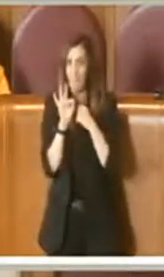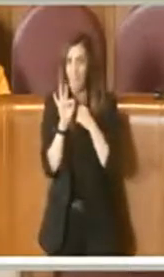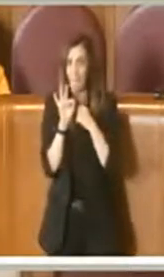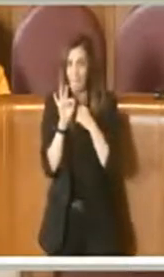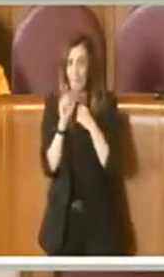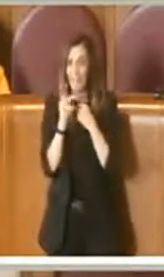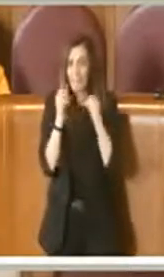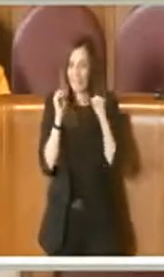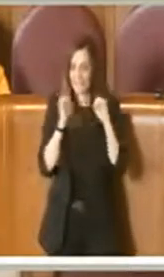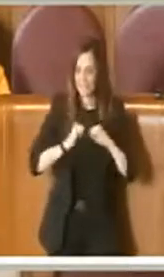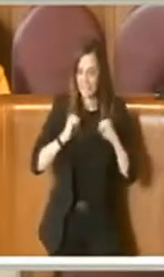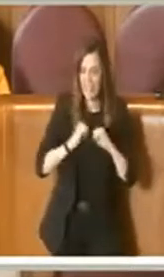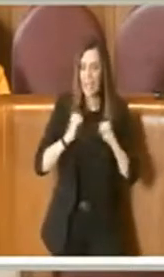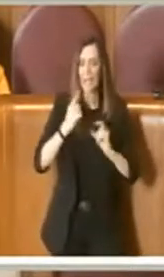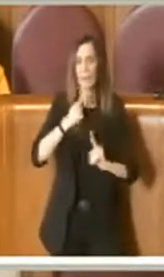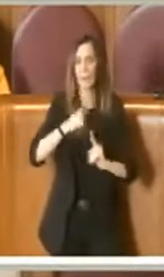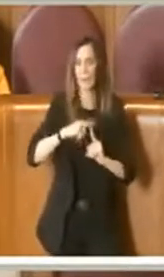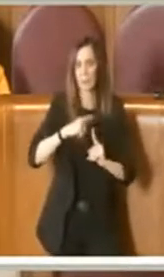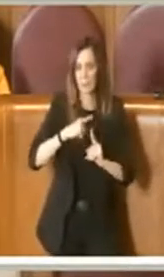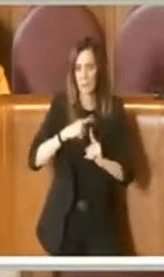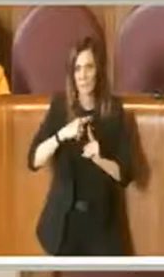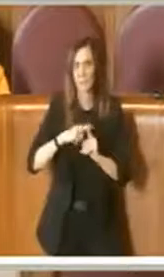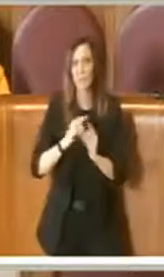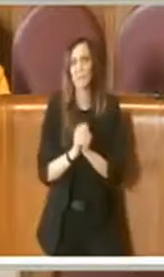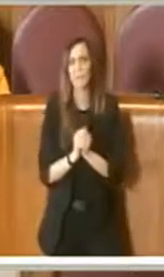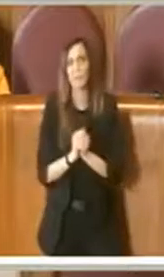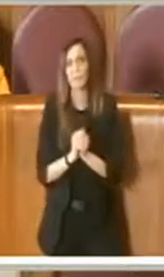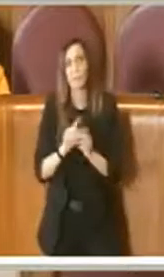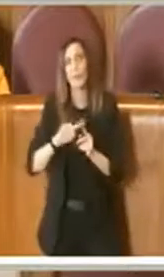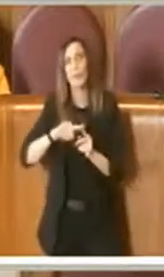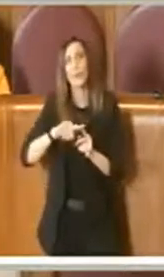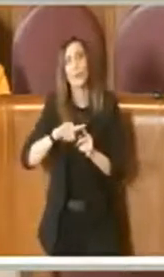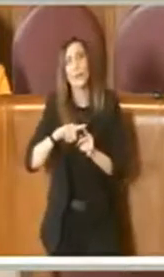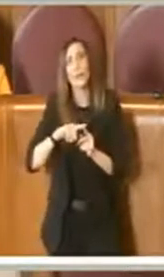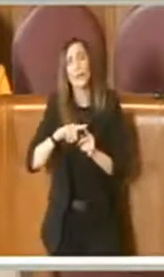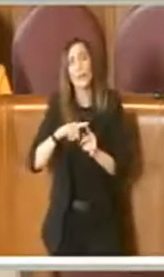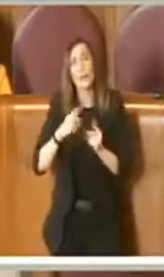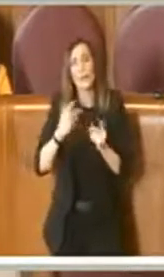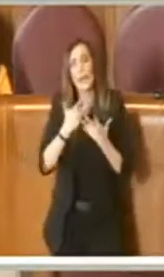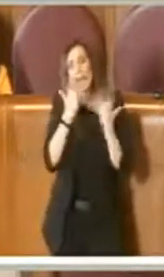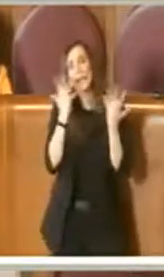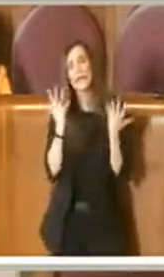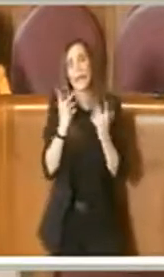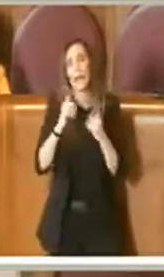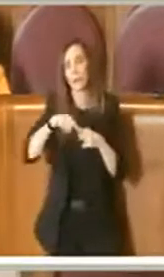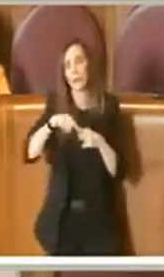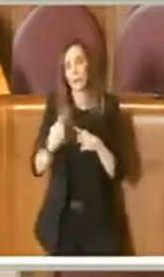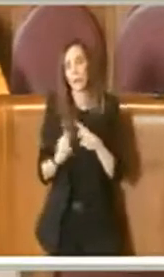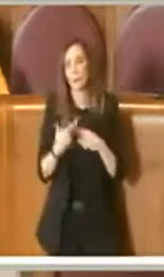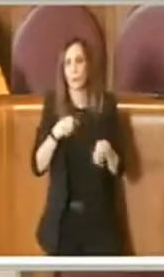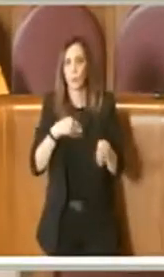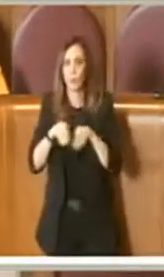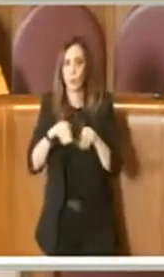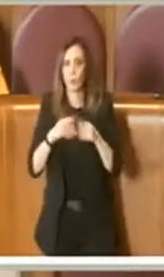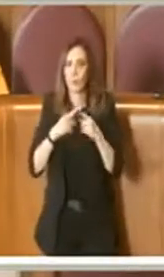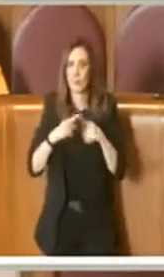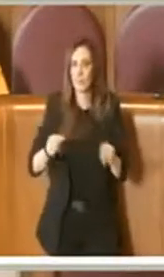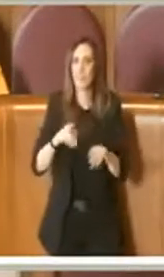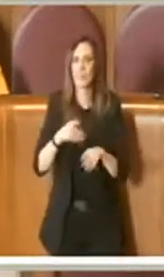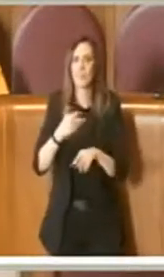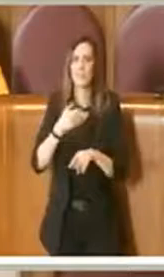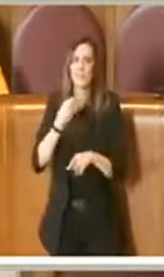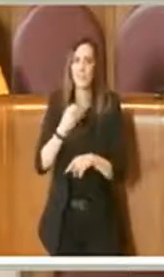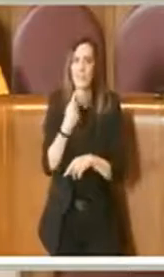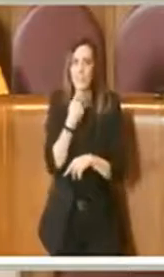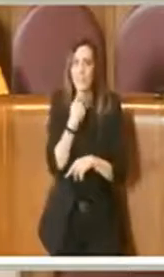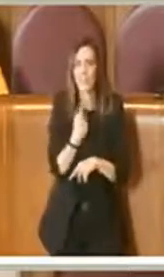'azione sana, un'azione positiva. Poi ci trova su posizioni completamente diverse. È stato detto più volte,